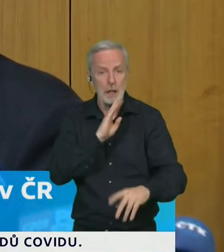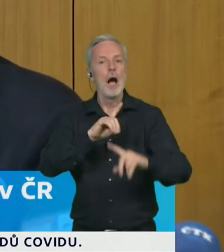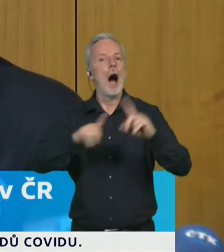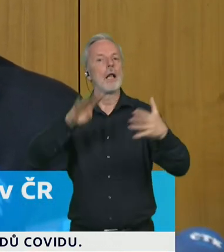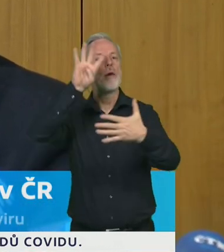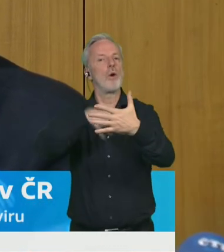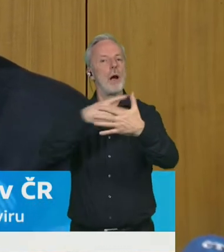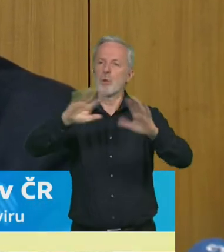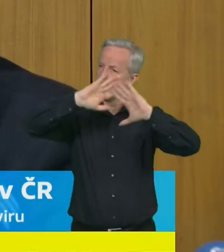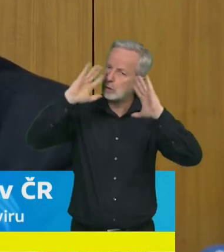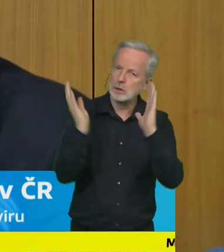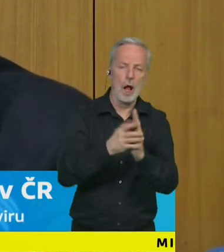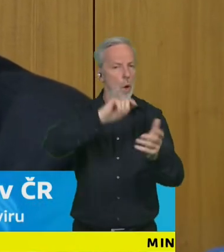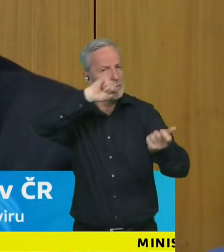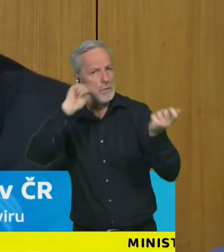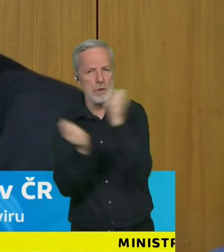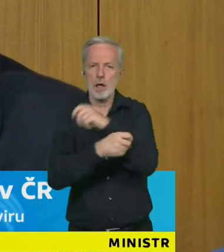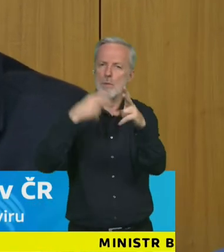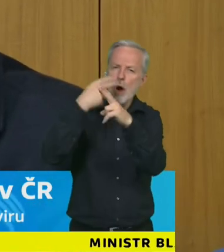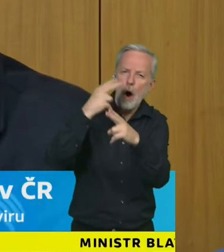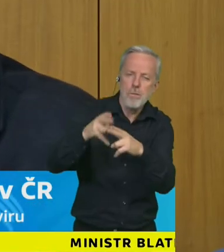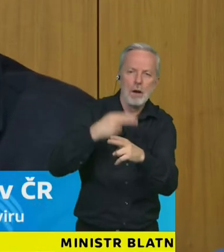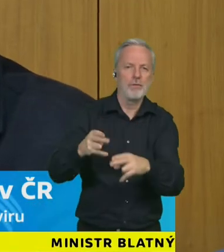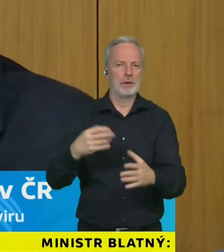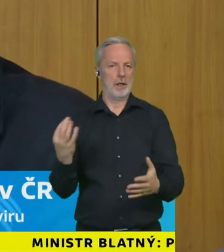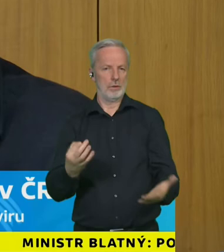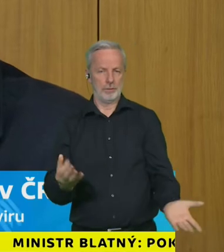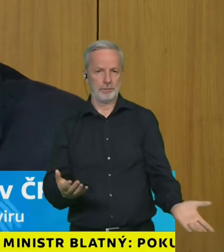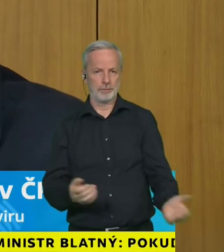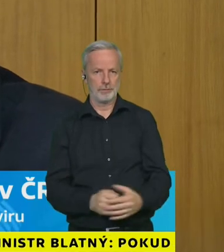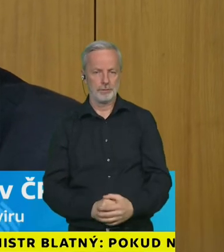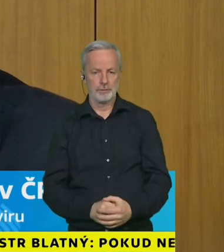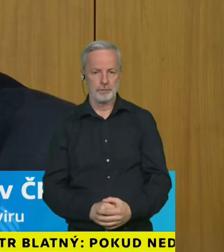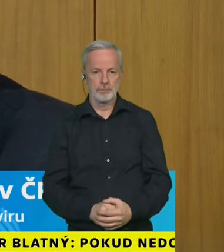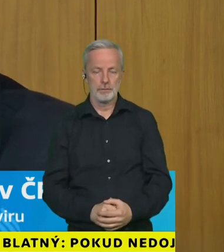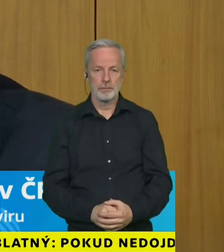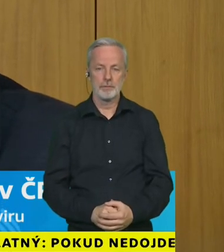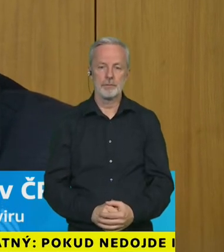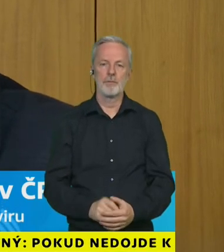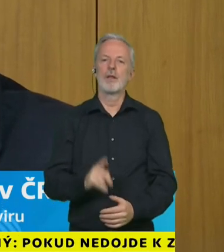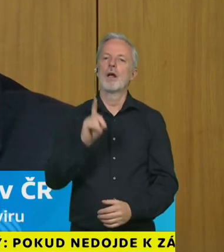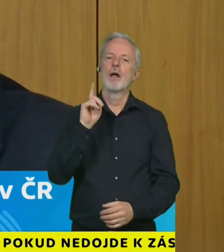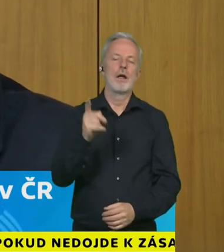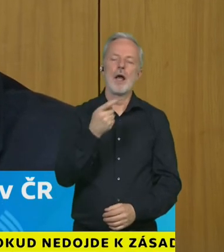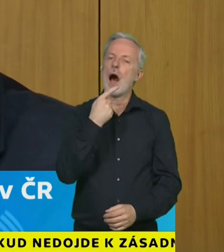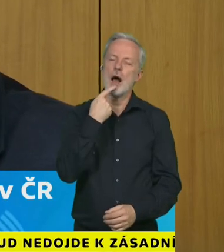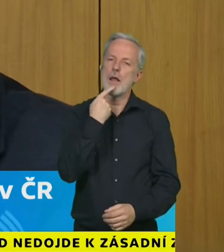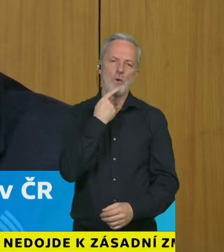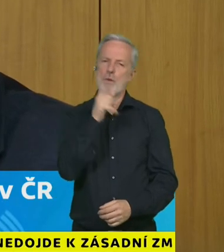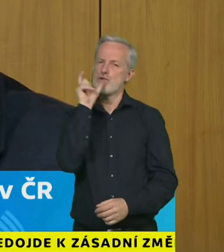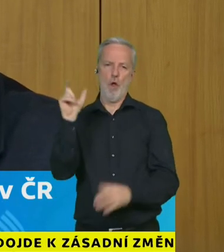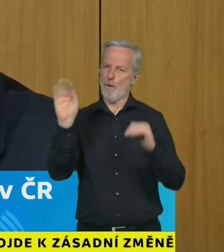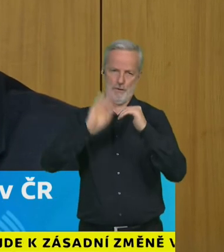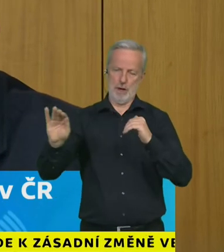celou a budete to vždycky takhle po každé pokud se dostaneme do čtvrtého stupni Já bych to nenazval výjimkou já bych to opravdu nazval